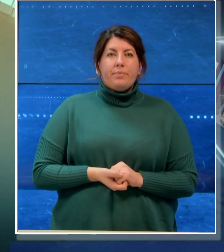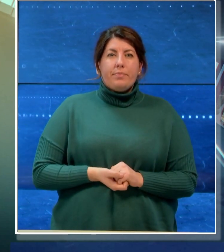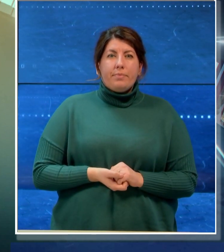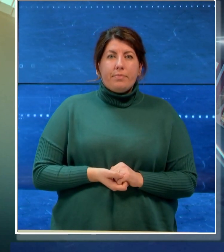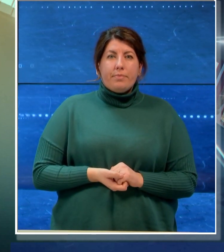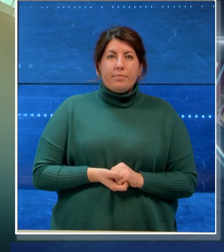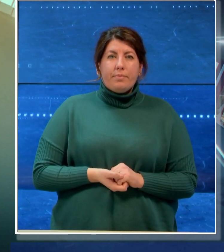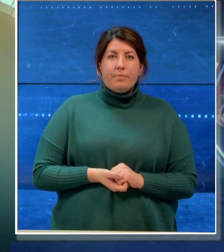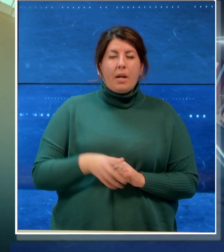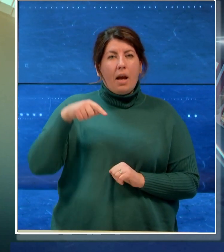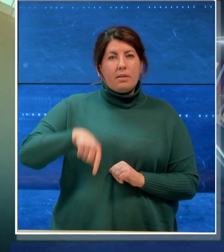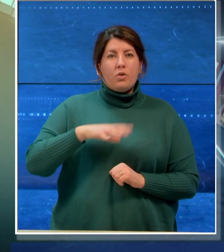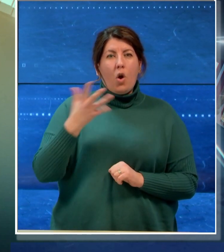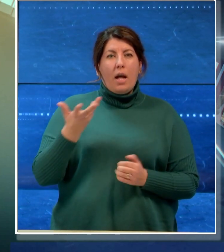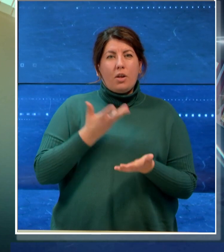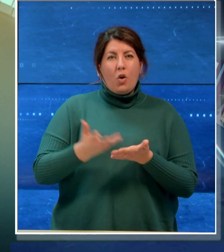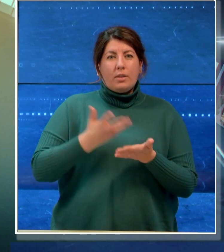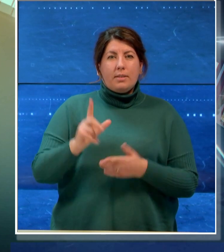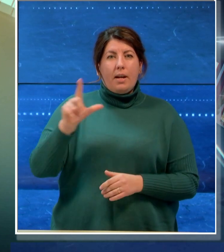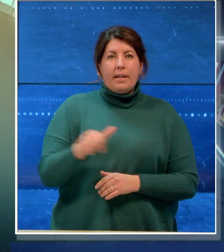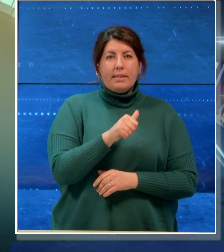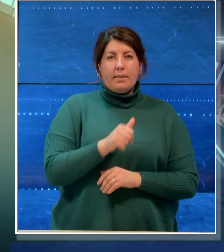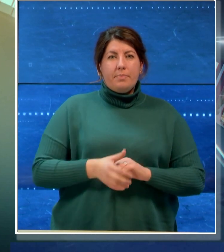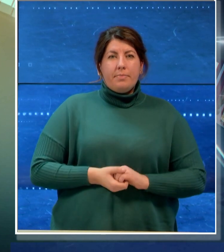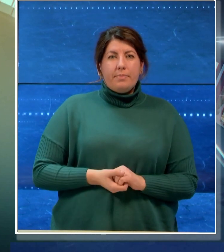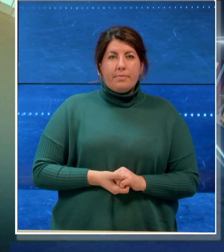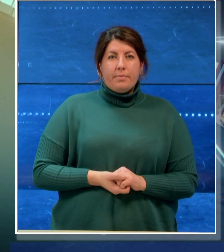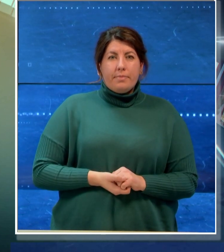e adesso le altre notizie del TG Lease